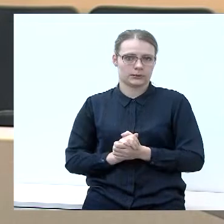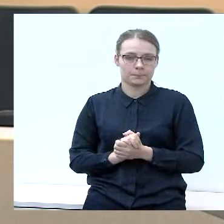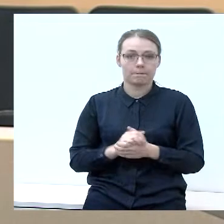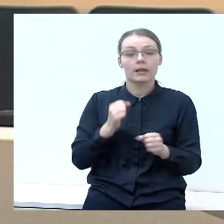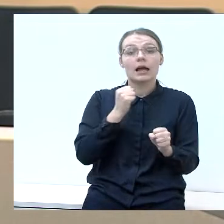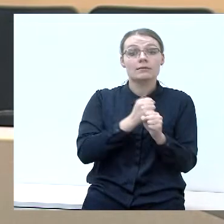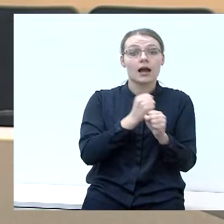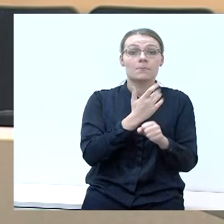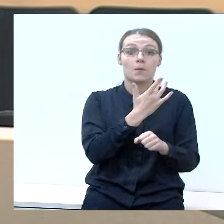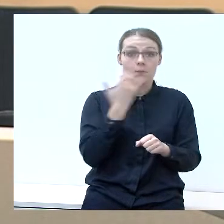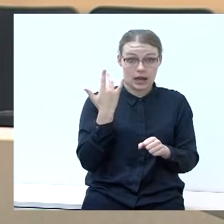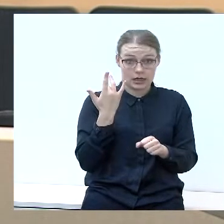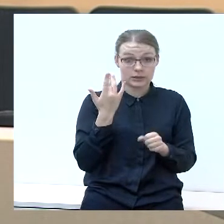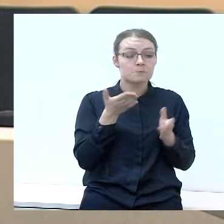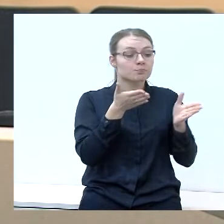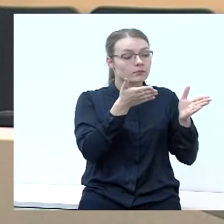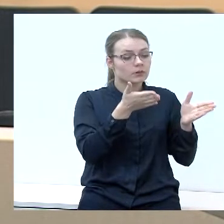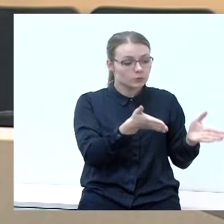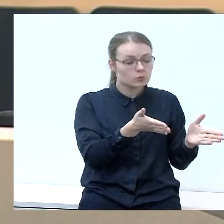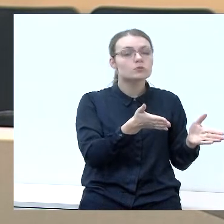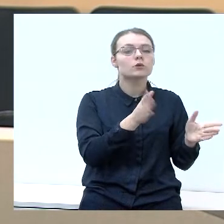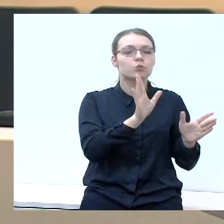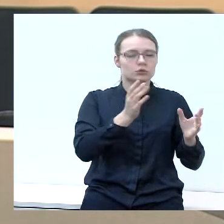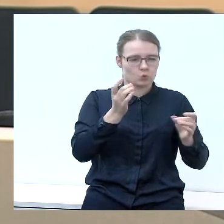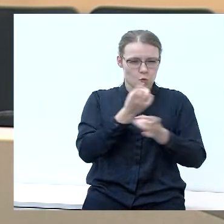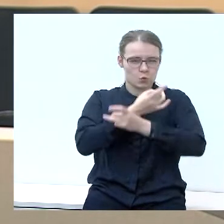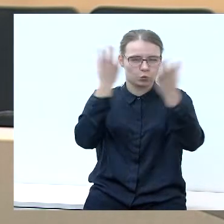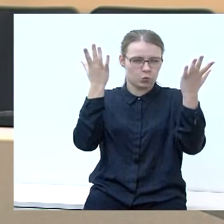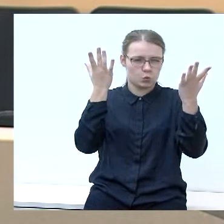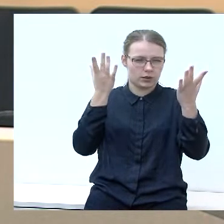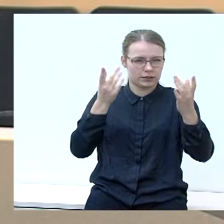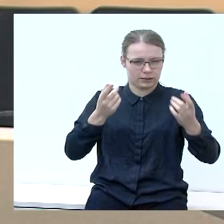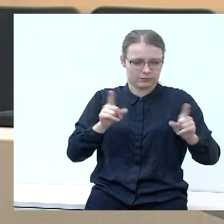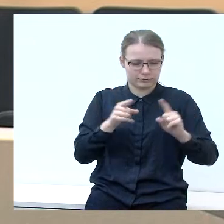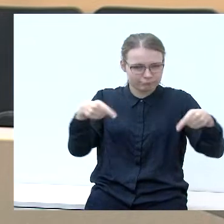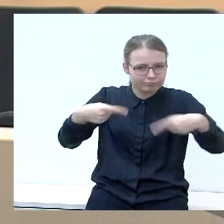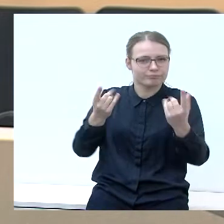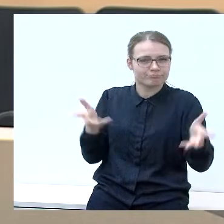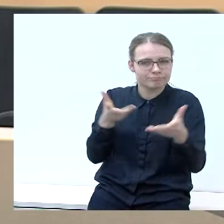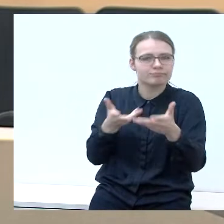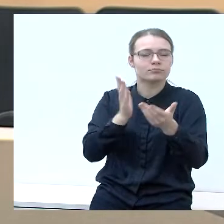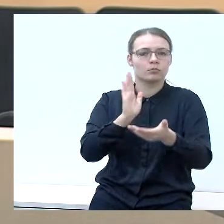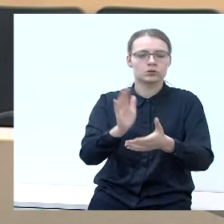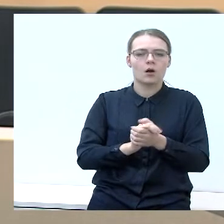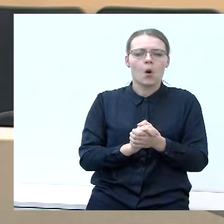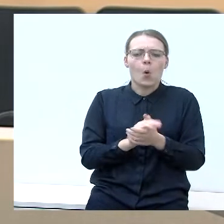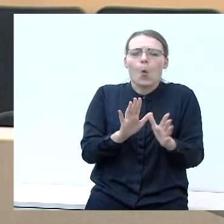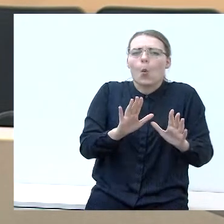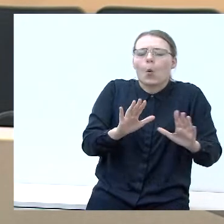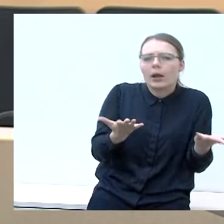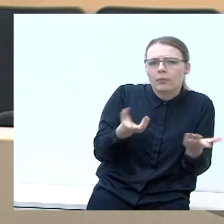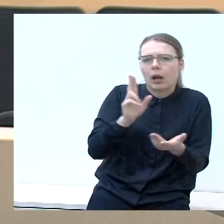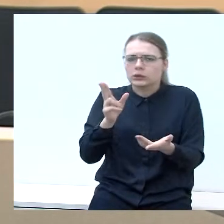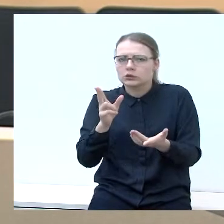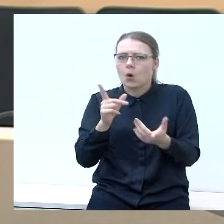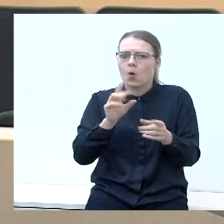partijai, jūs skatinsite kultūrinį lavinimą. Kaip ir kokį? Ar tai yra kalbama apie